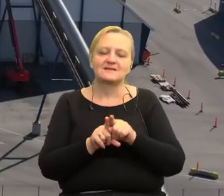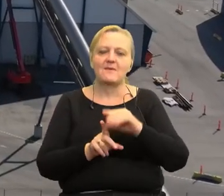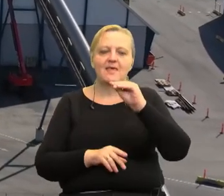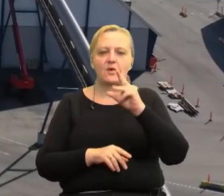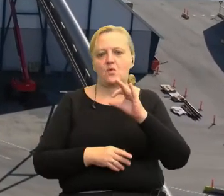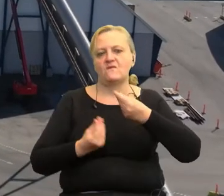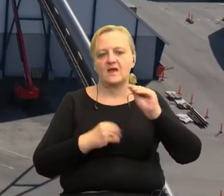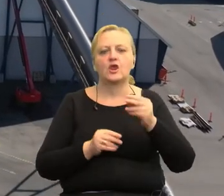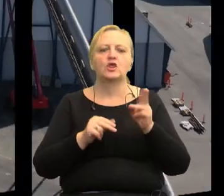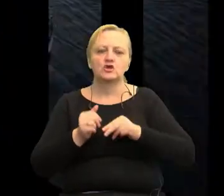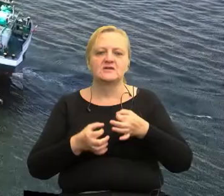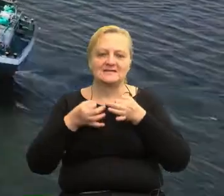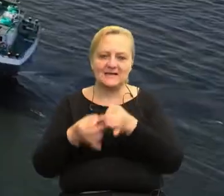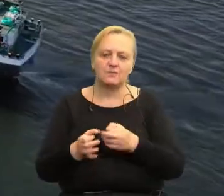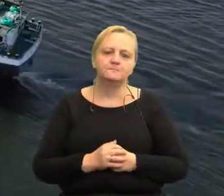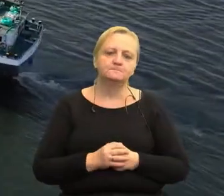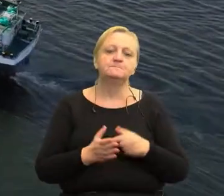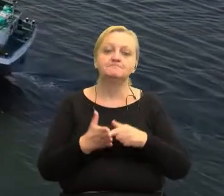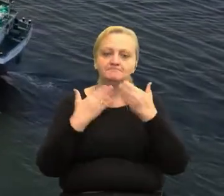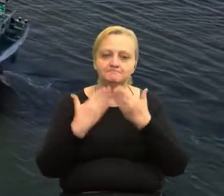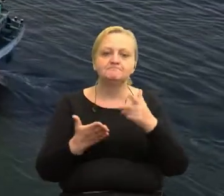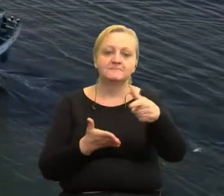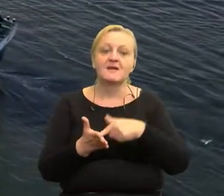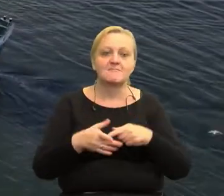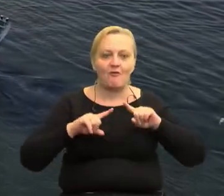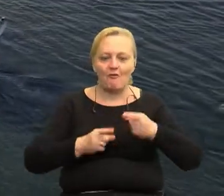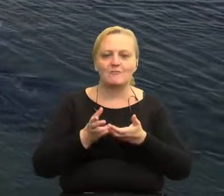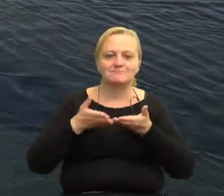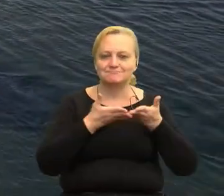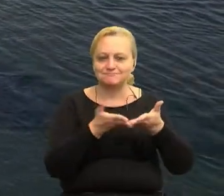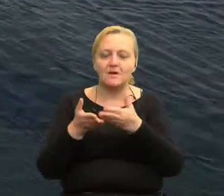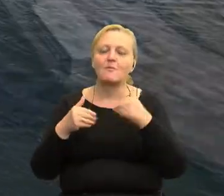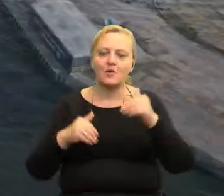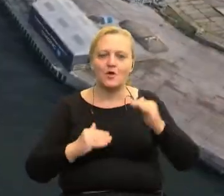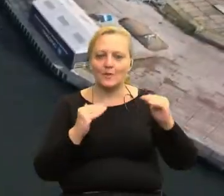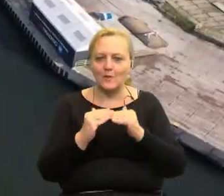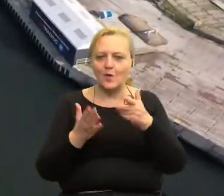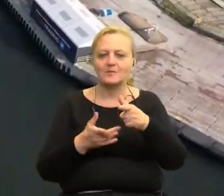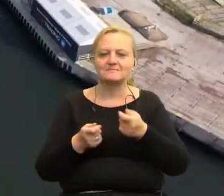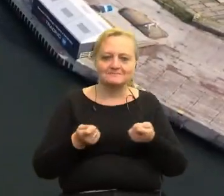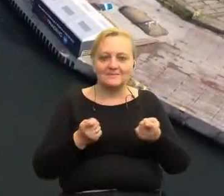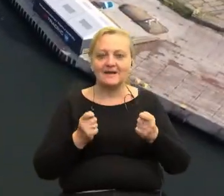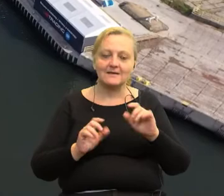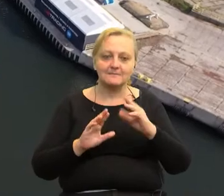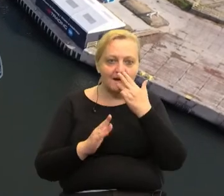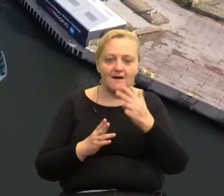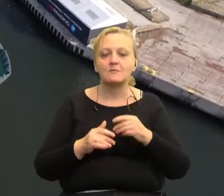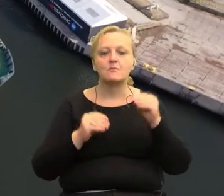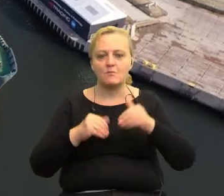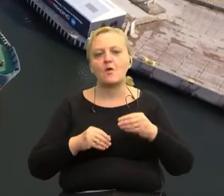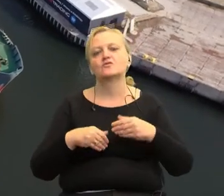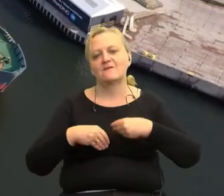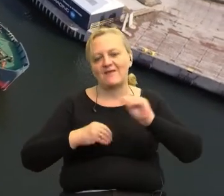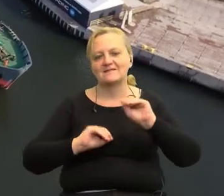niż transport samochodowy. Dzięki organizacji rejsów mogliśmy dostosować parametry symulatora transportu i poszerzyć jego